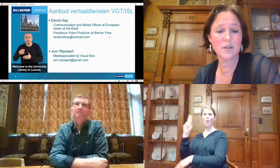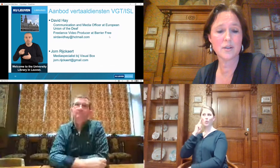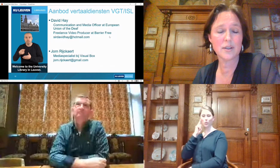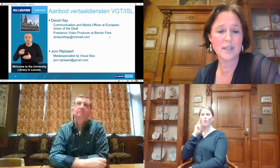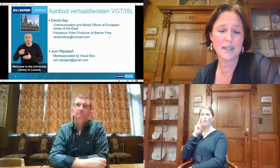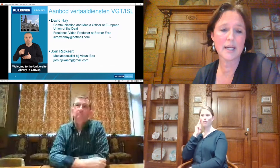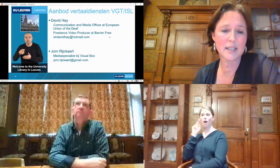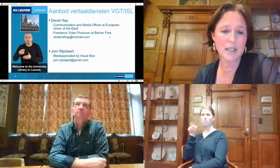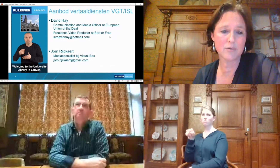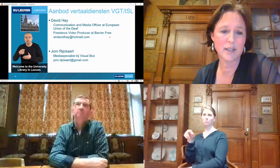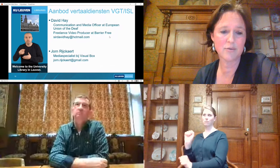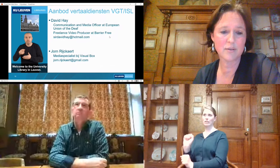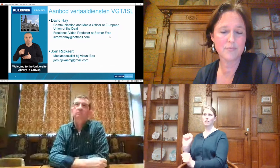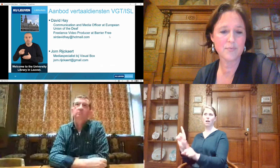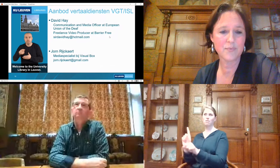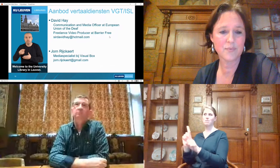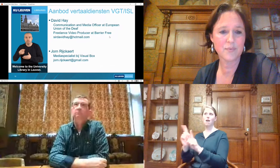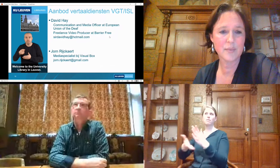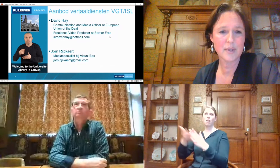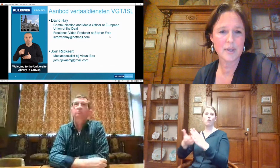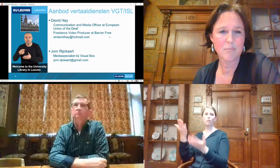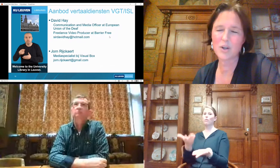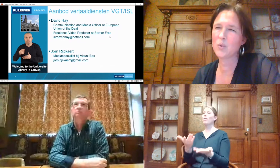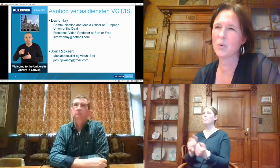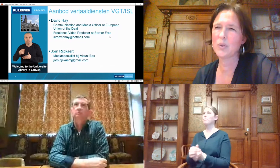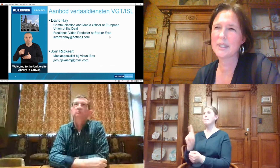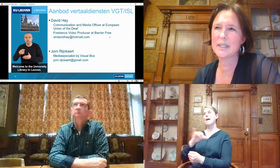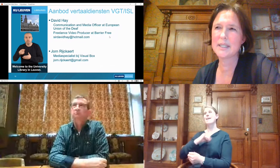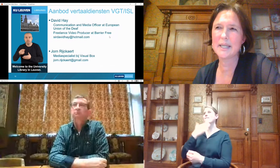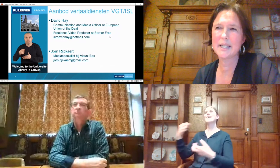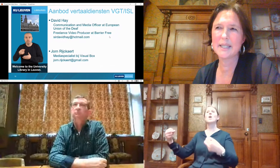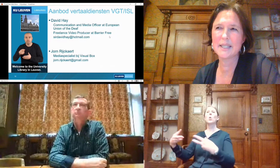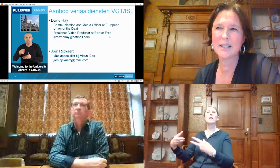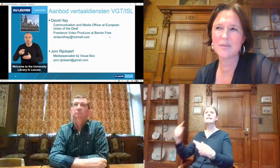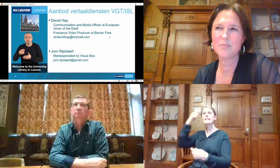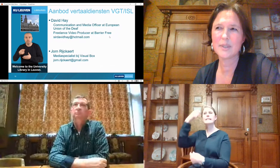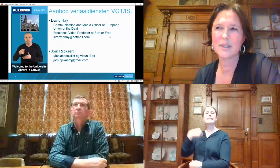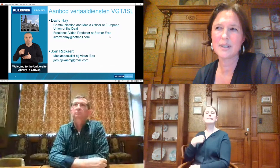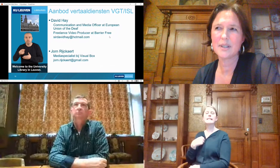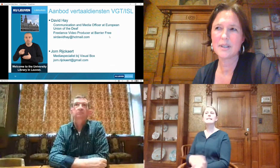kan eigenlijk hetzelfde leveren. Maar zonder ondertitels, denk ik.